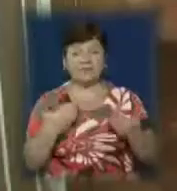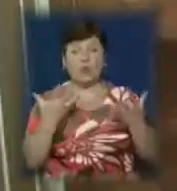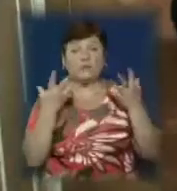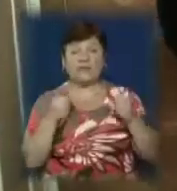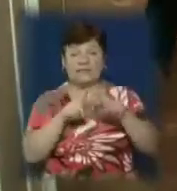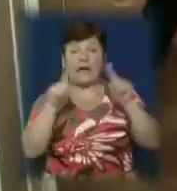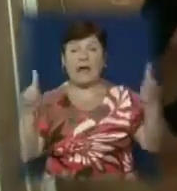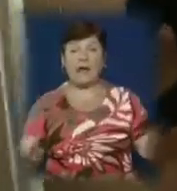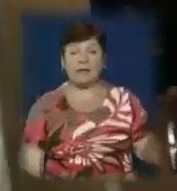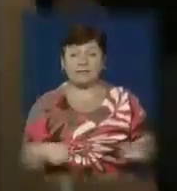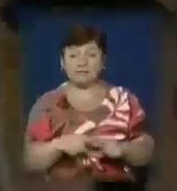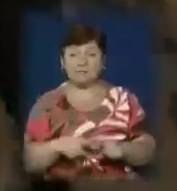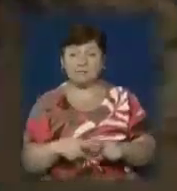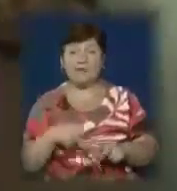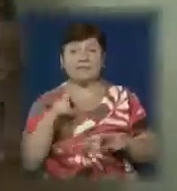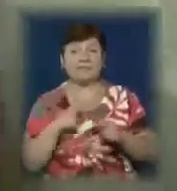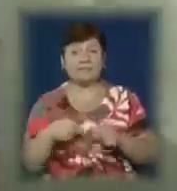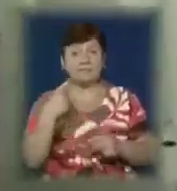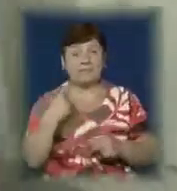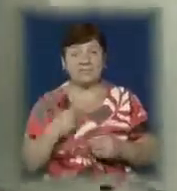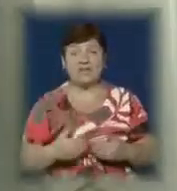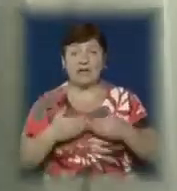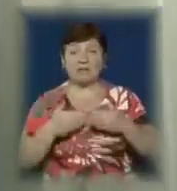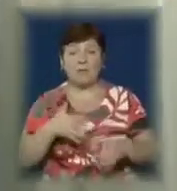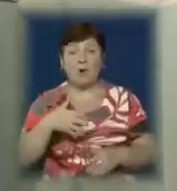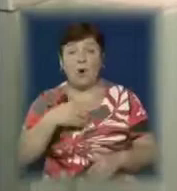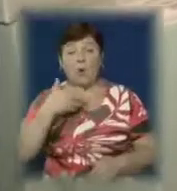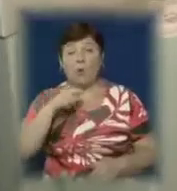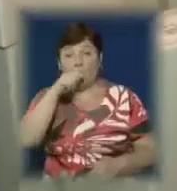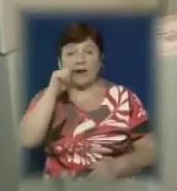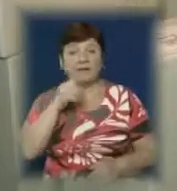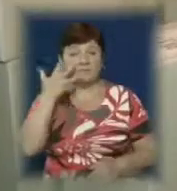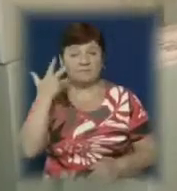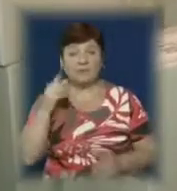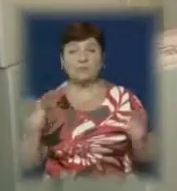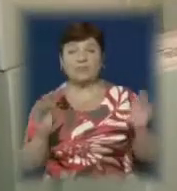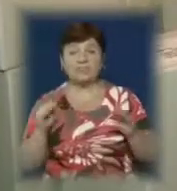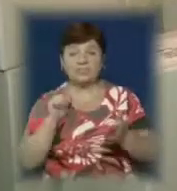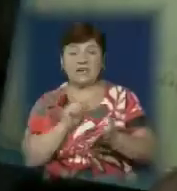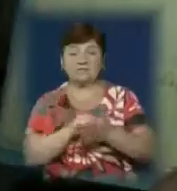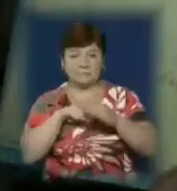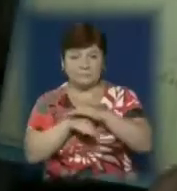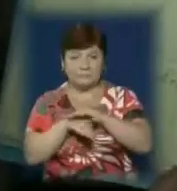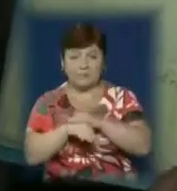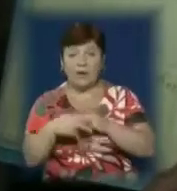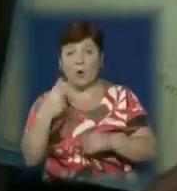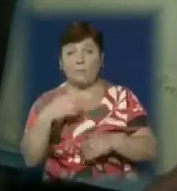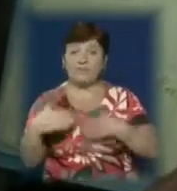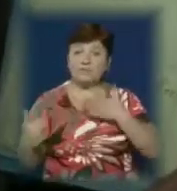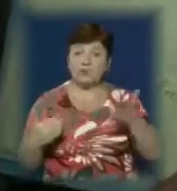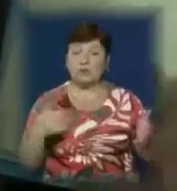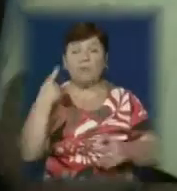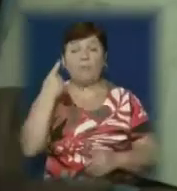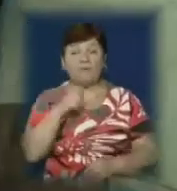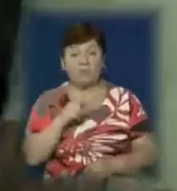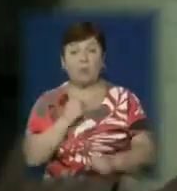Наразі завершено перший етап українсько-угорської співпраці у збереженні архівних документів. Обидві сторони впевнені,